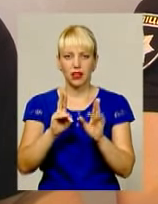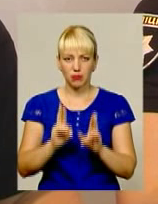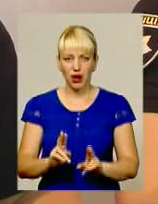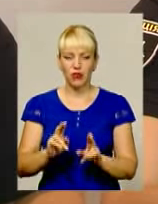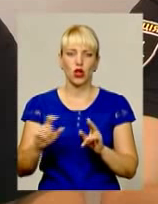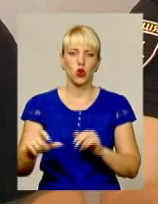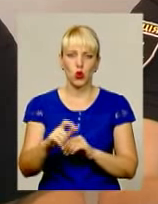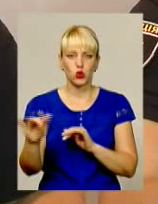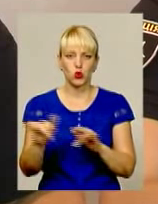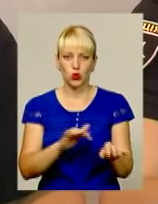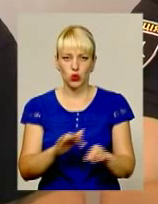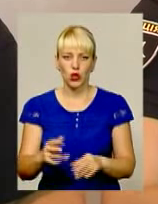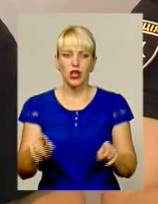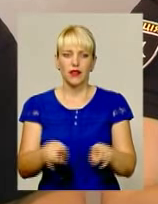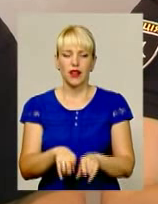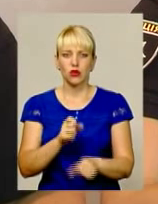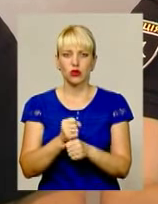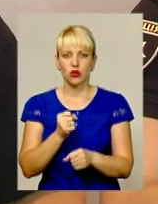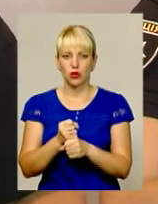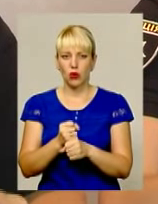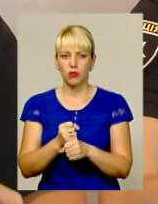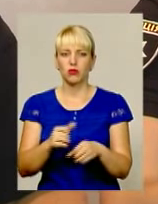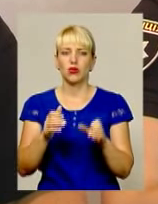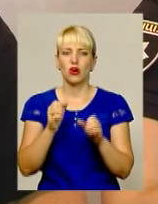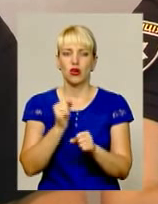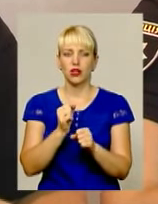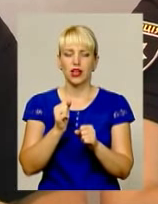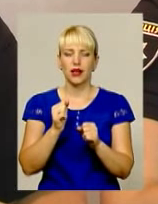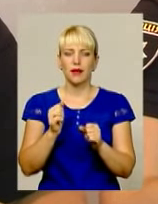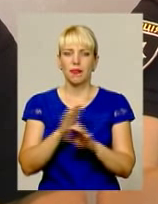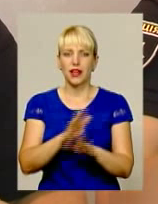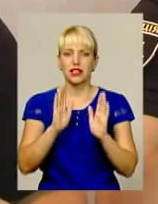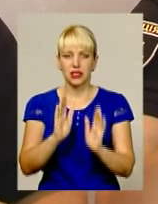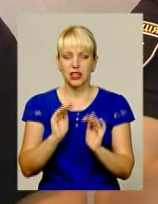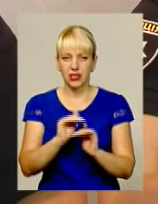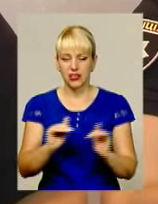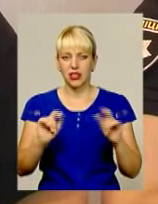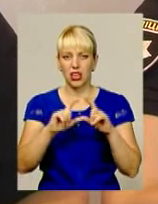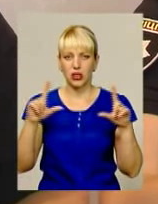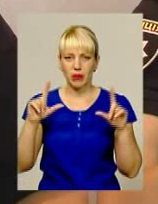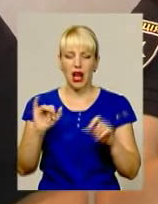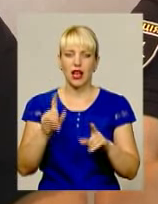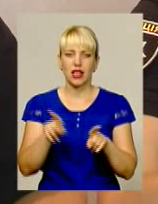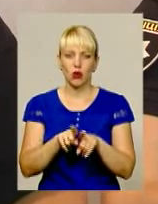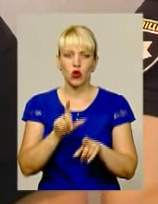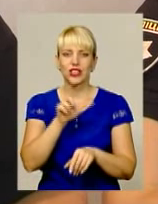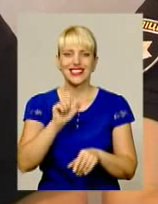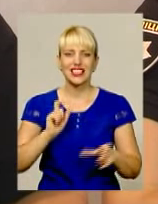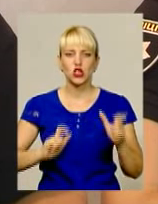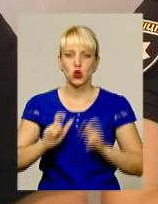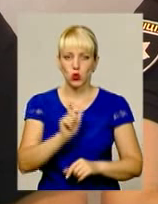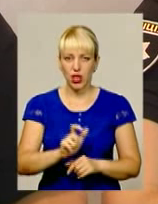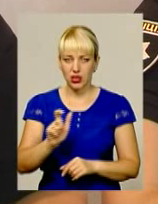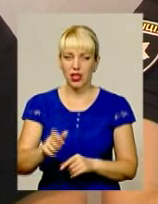руху також водіям. Також робимо роботу не тільки з дитячими закладами, а й студентами, тому на базі